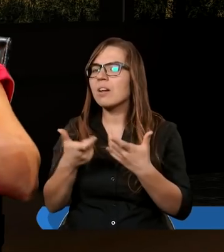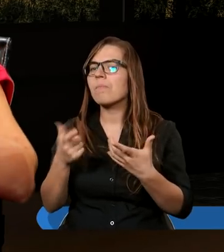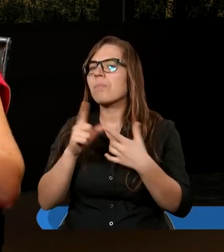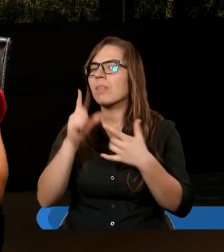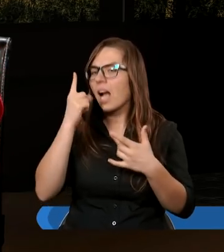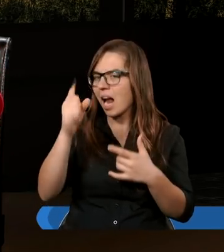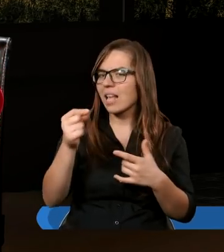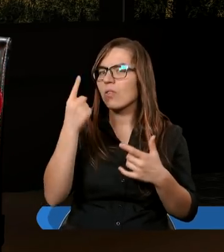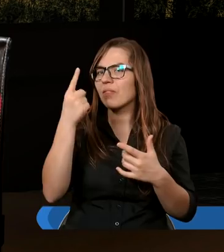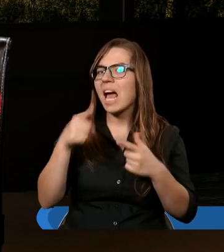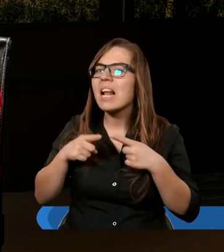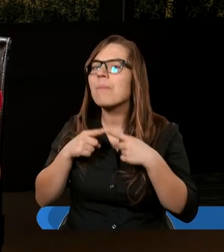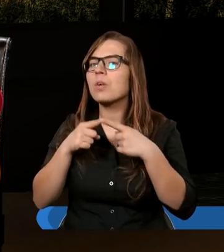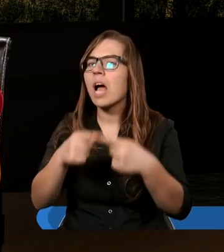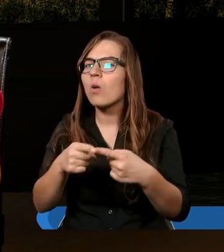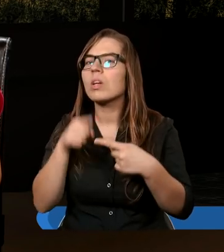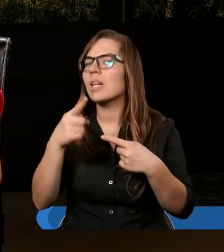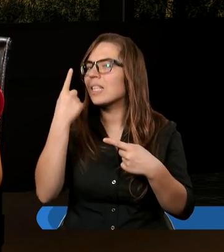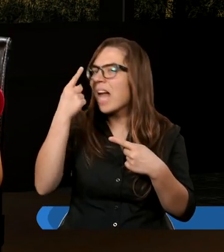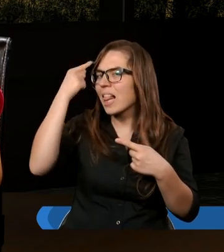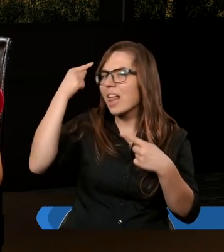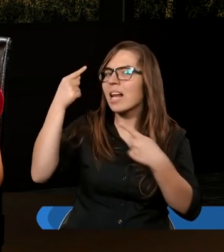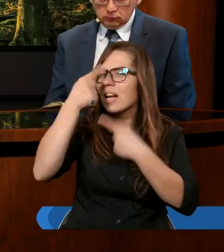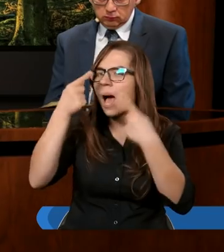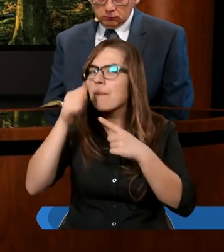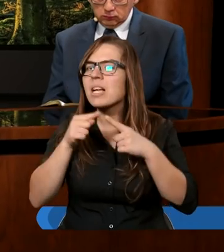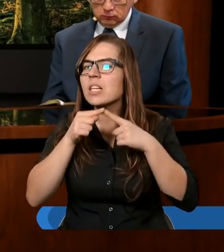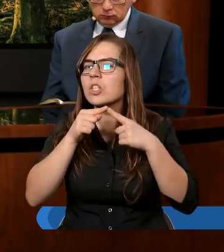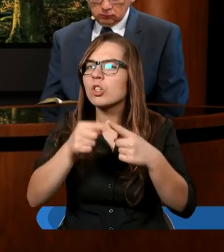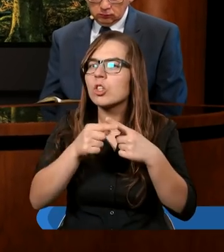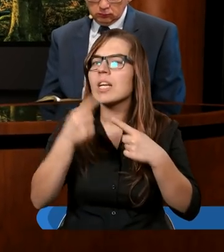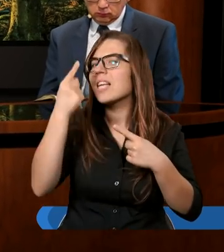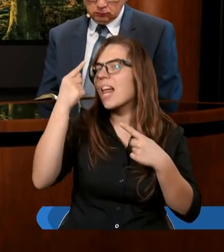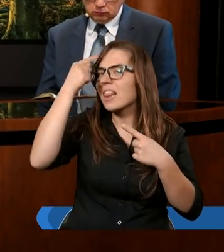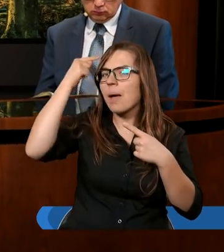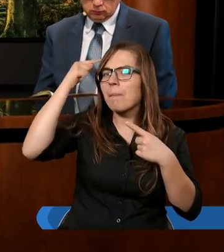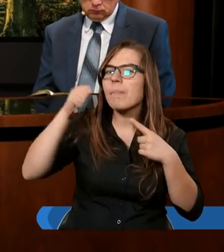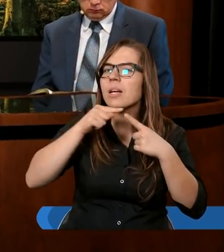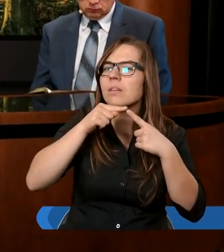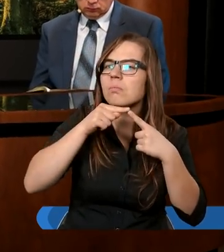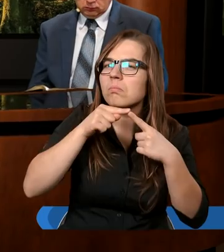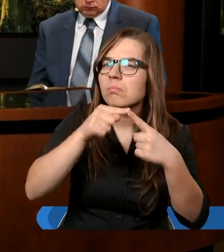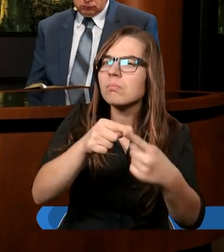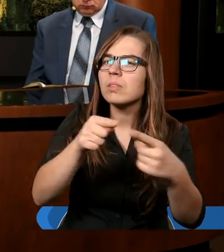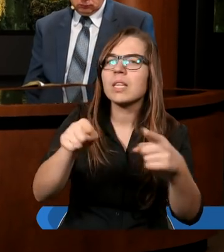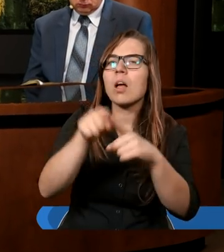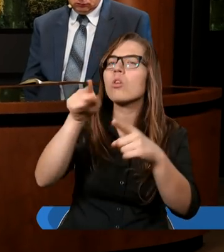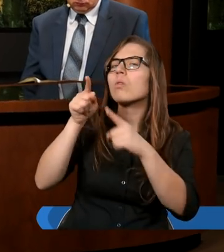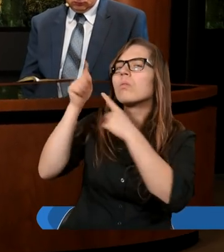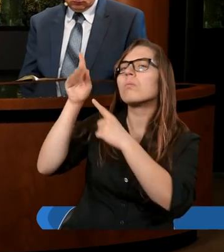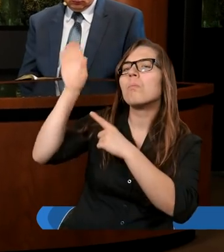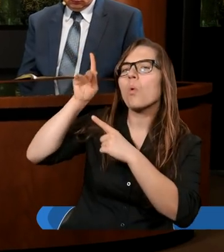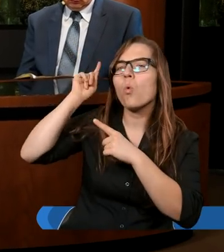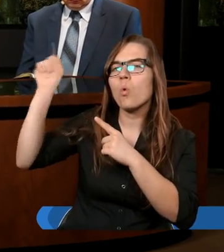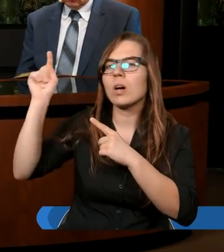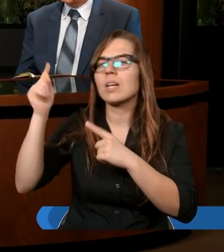ale idą w jednym kierunku. I się pojawia ta jednomyślność, bo jedna myśl jest najważniejsza. I to jest Bóg. Czyli mają